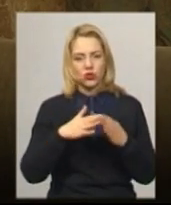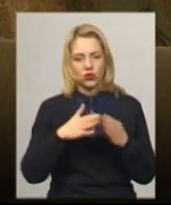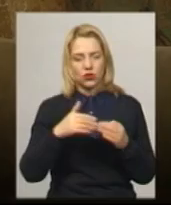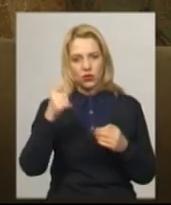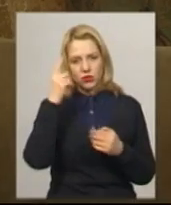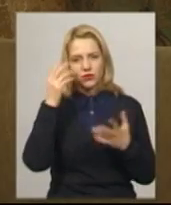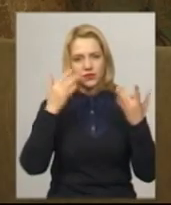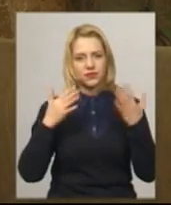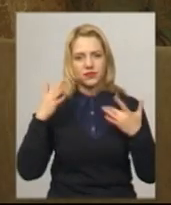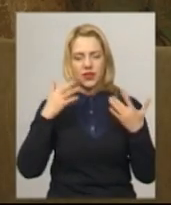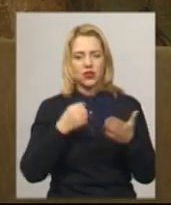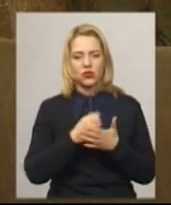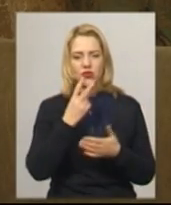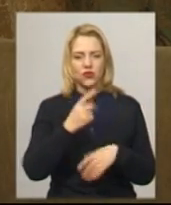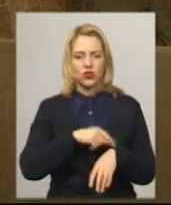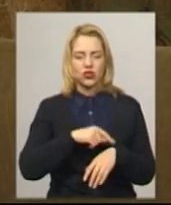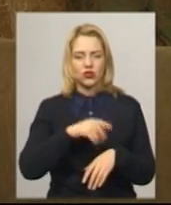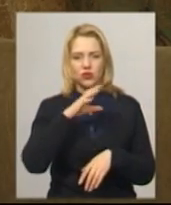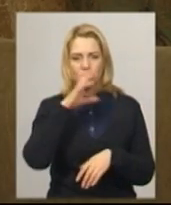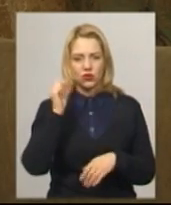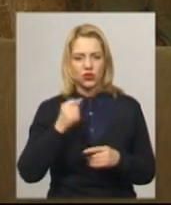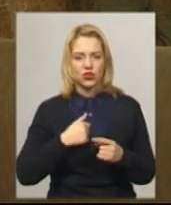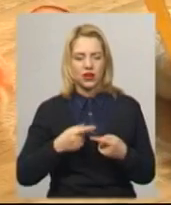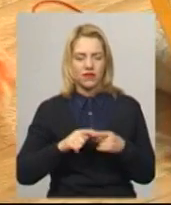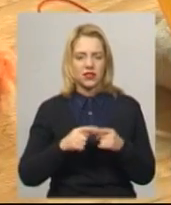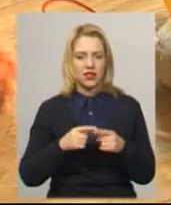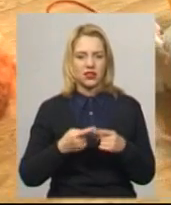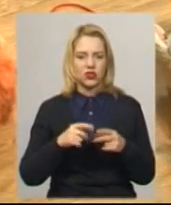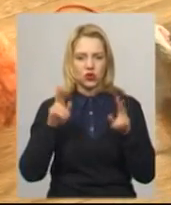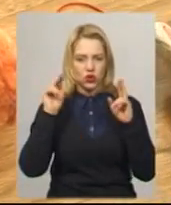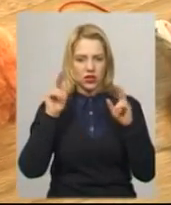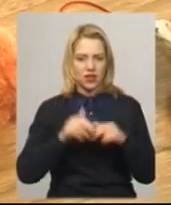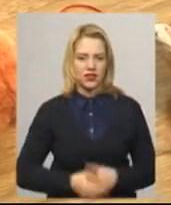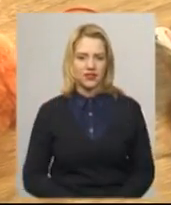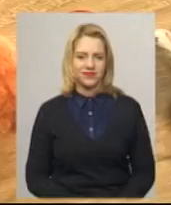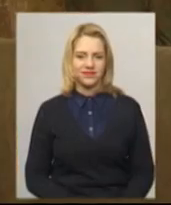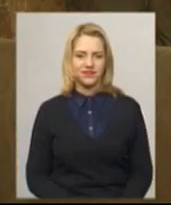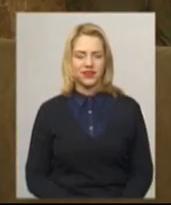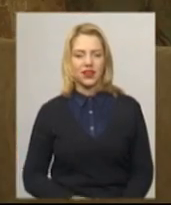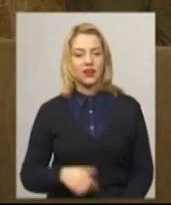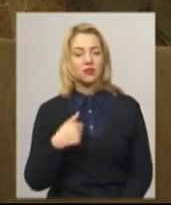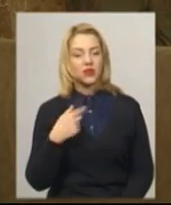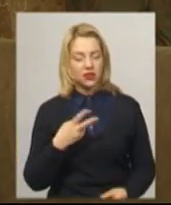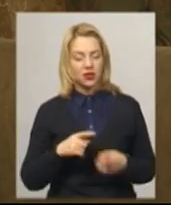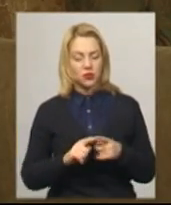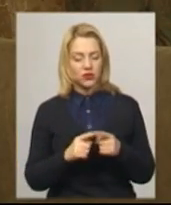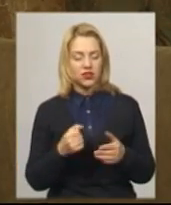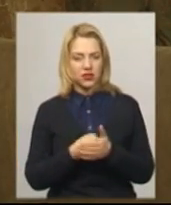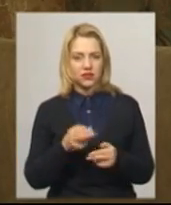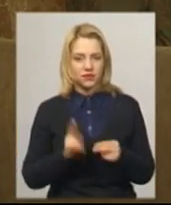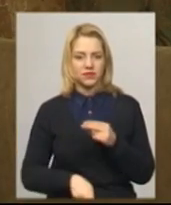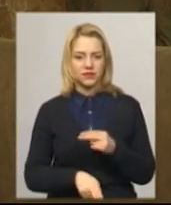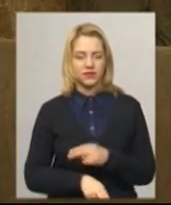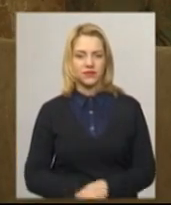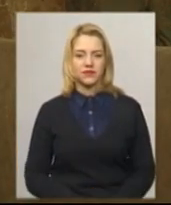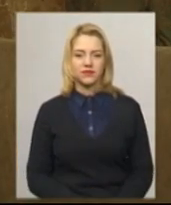просто. Я до двох часов ночі з восьмої вечора в'язала того зайця, наприклад. Бо мені треба його дов'язати сьогодні обов